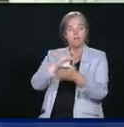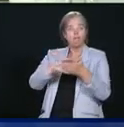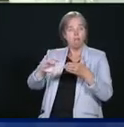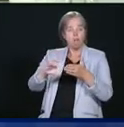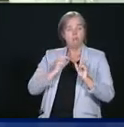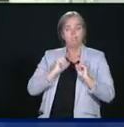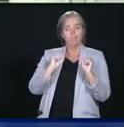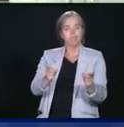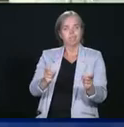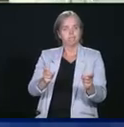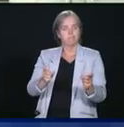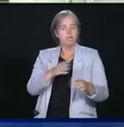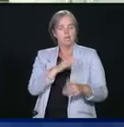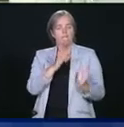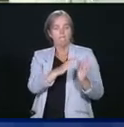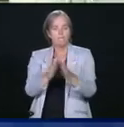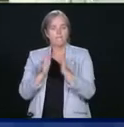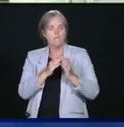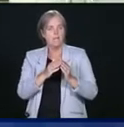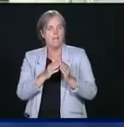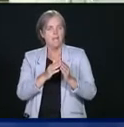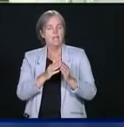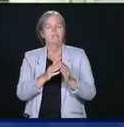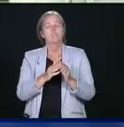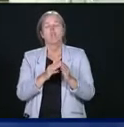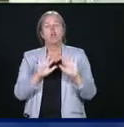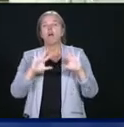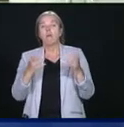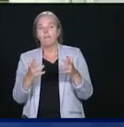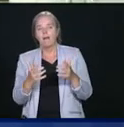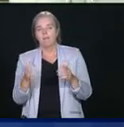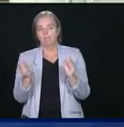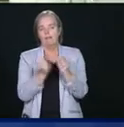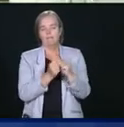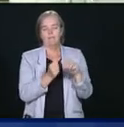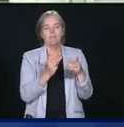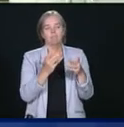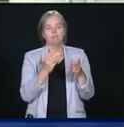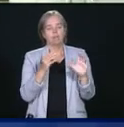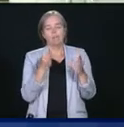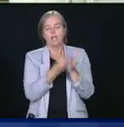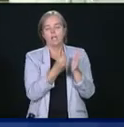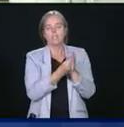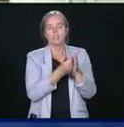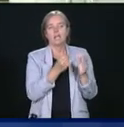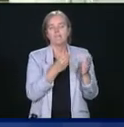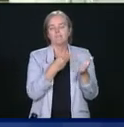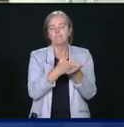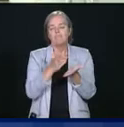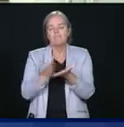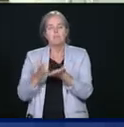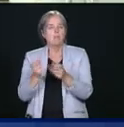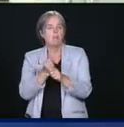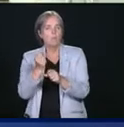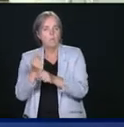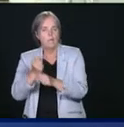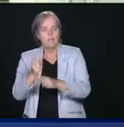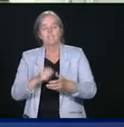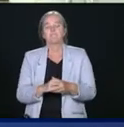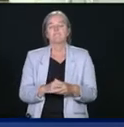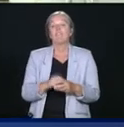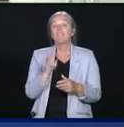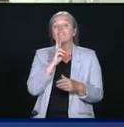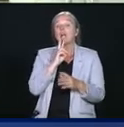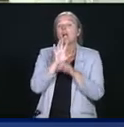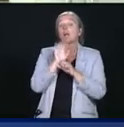au cours des prochaines semaines par l'entremise du financement fédéral annuel. Habituellement, les municipalités reçoivent